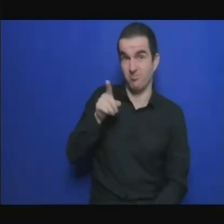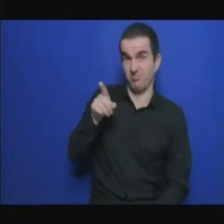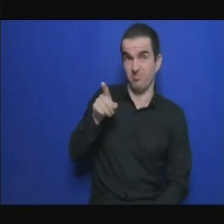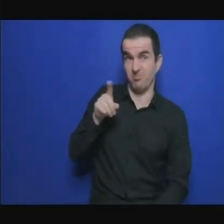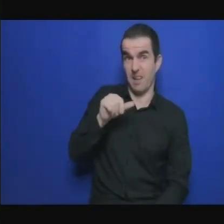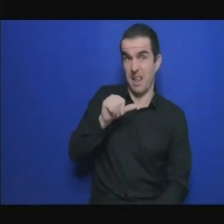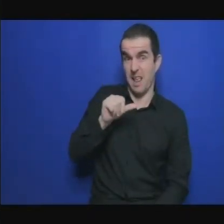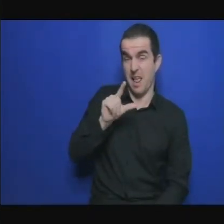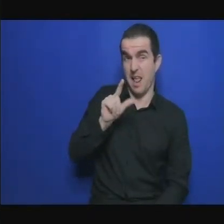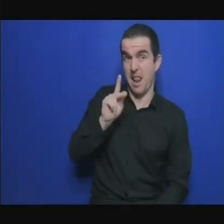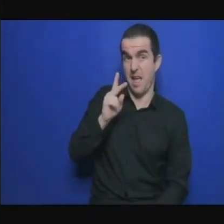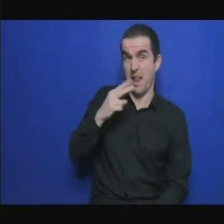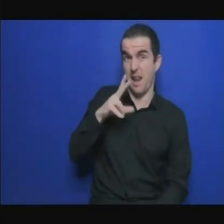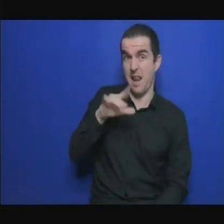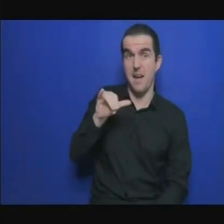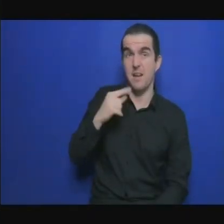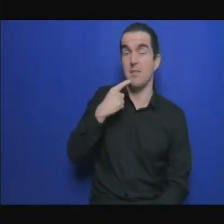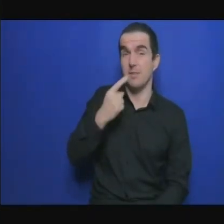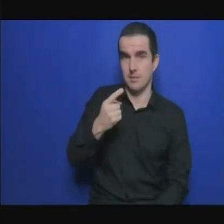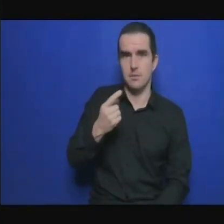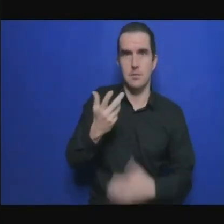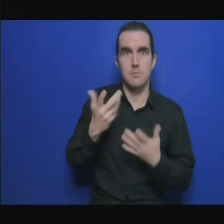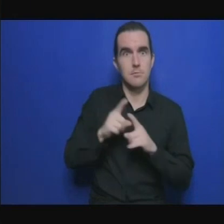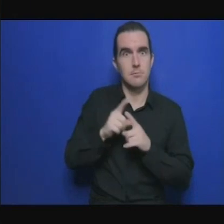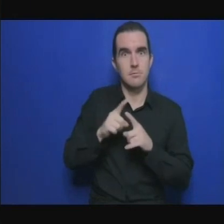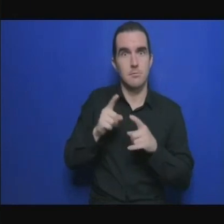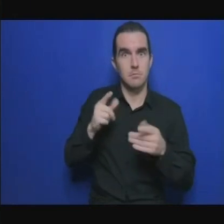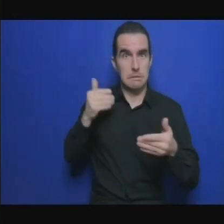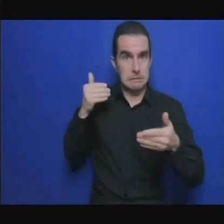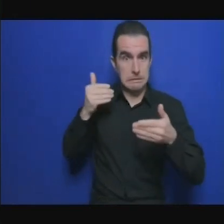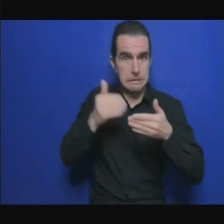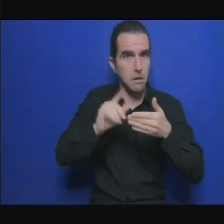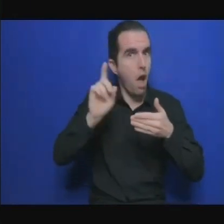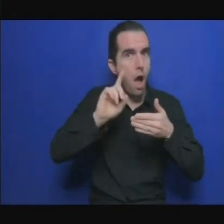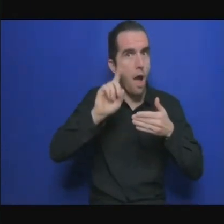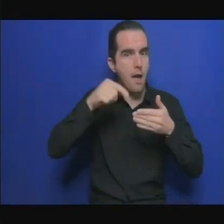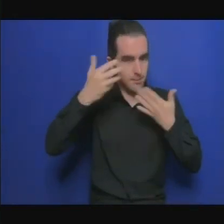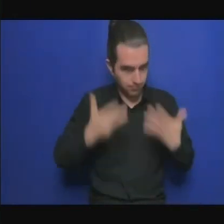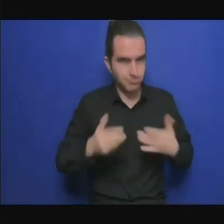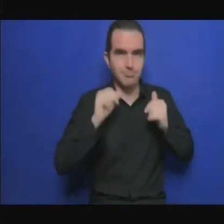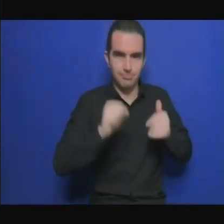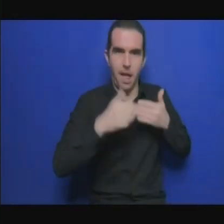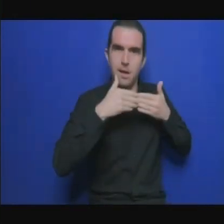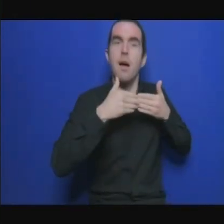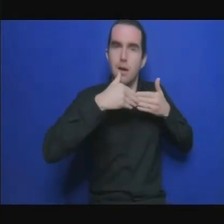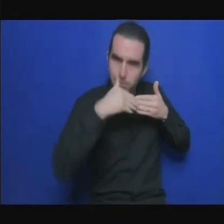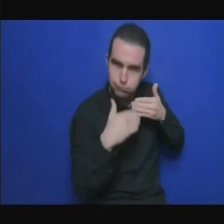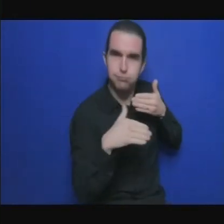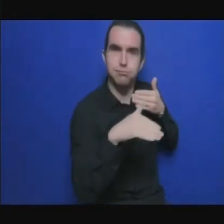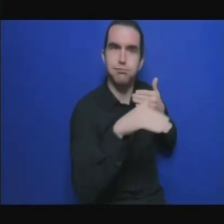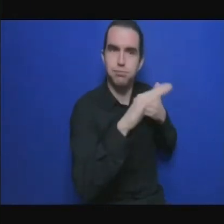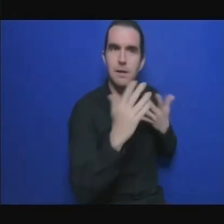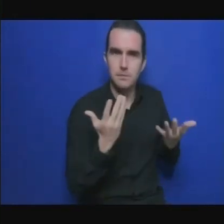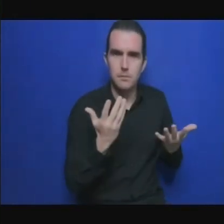nous allons prendre la tâche avec vous nous allons développer plus avant beaucoup de ces concepts